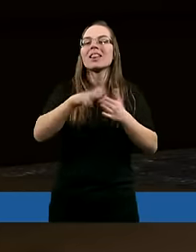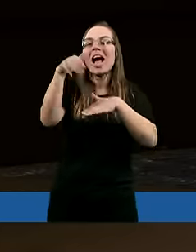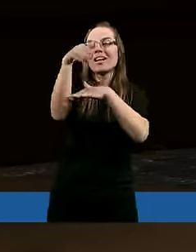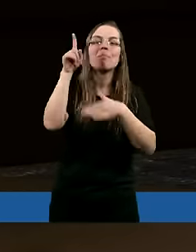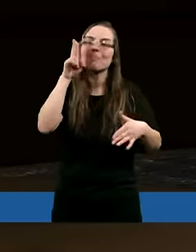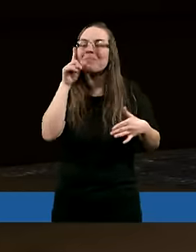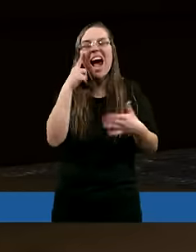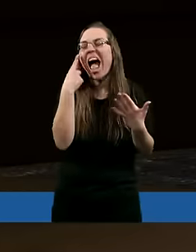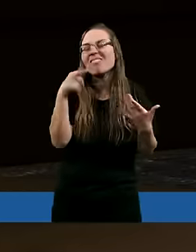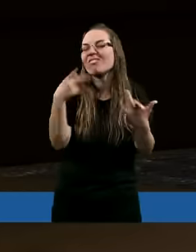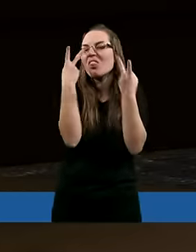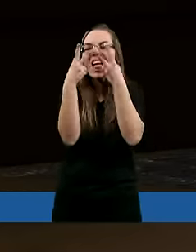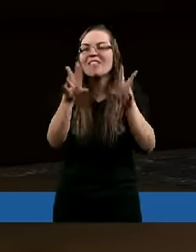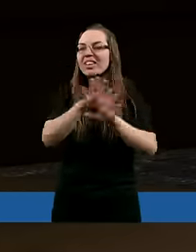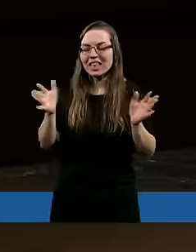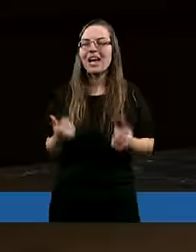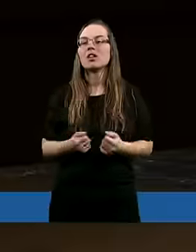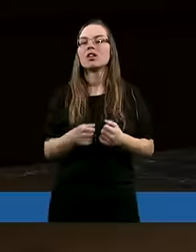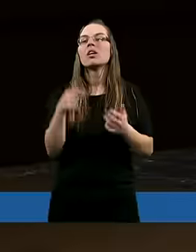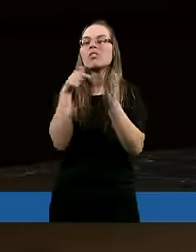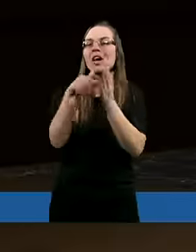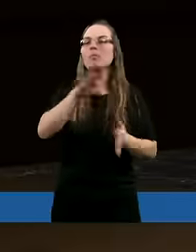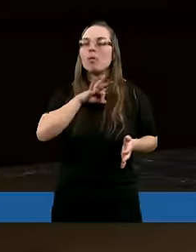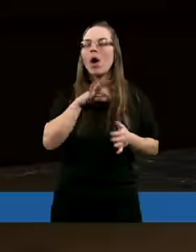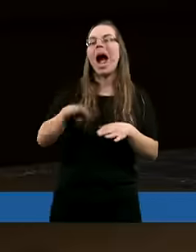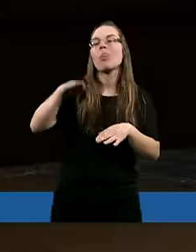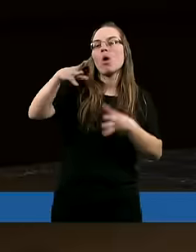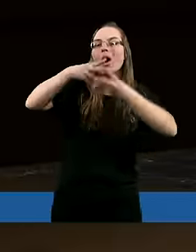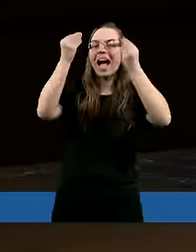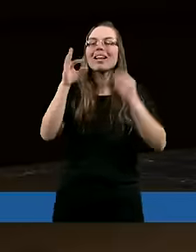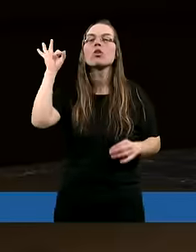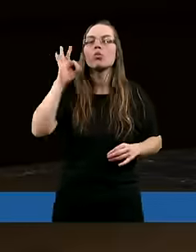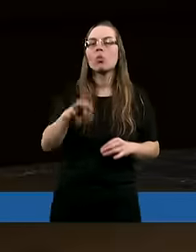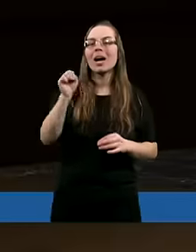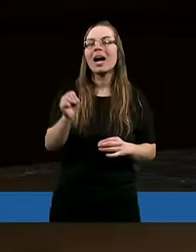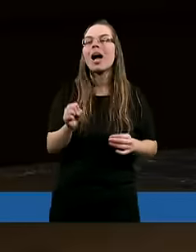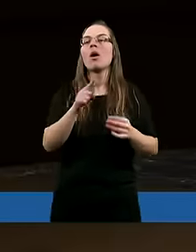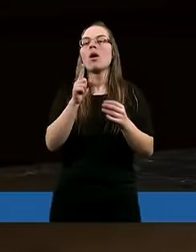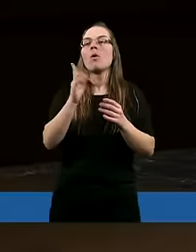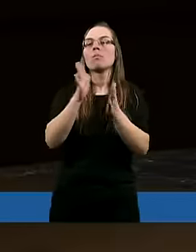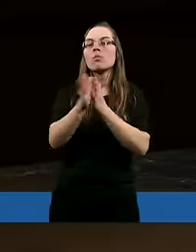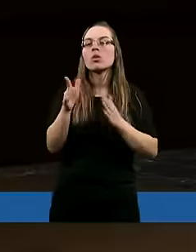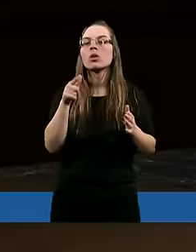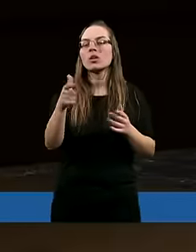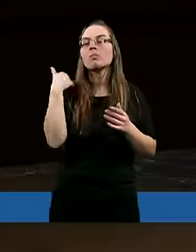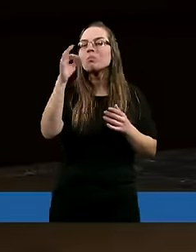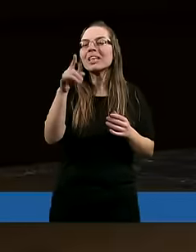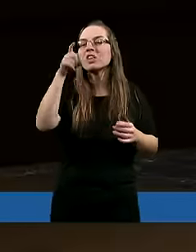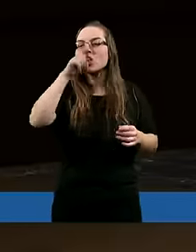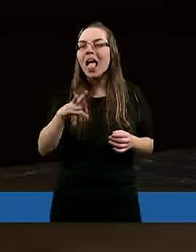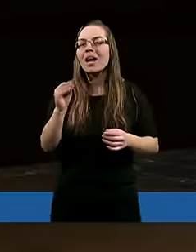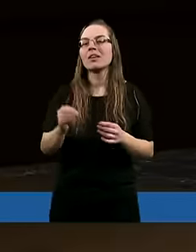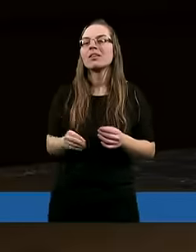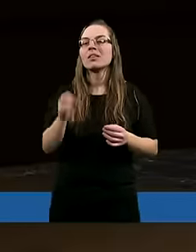zewnątrz prawie tego nie widać. I właśnie moja dorastająca córka po prostu chyba i było z tym źle